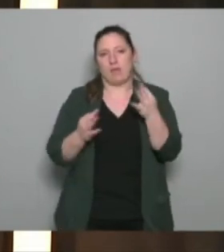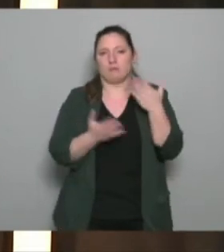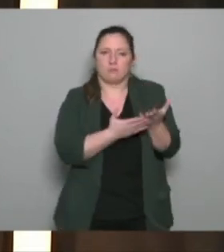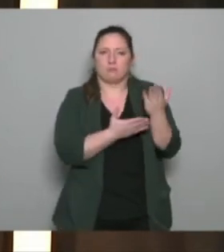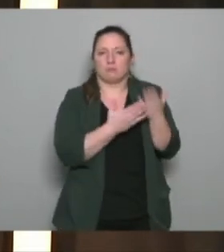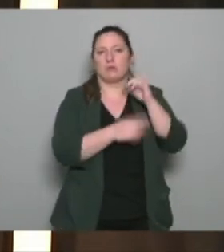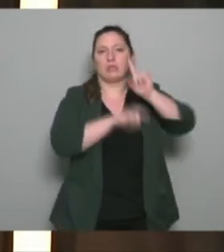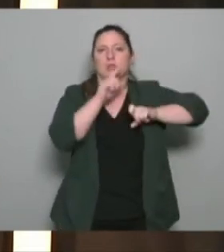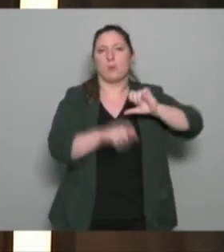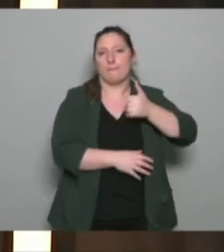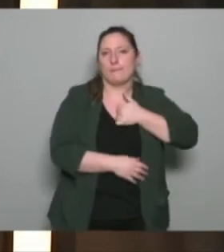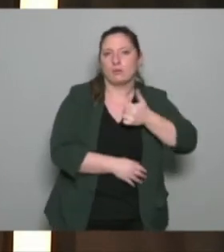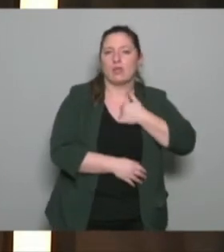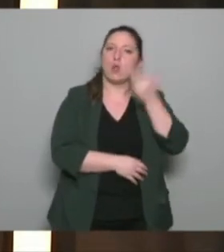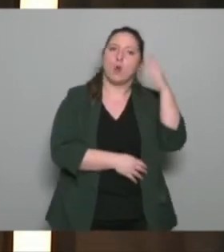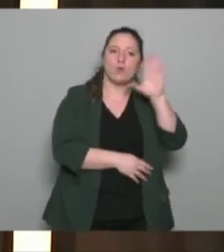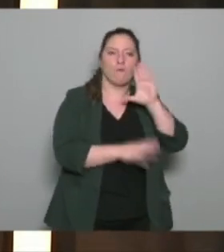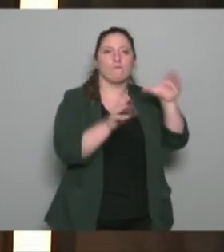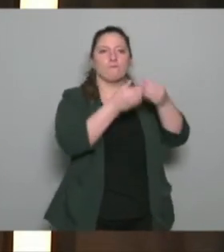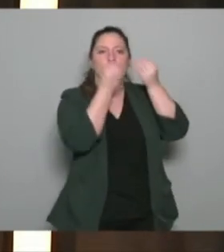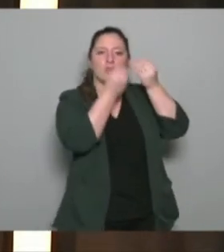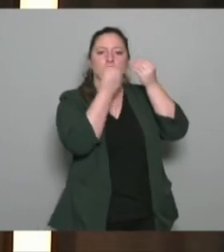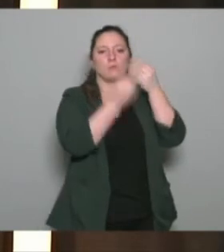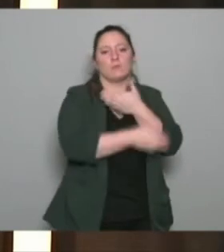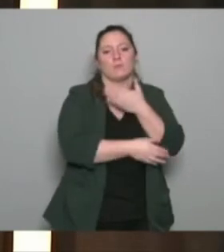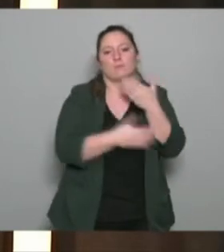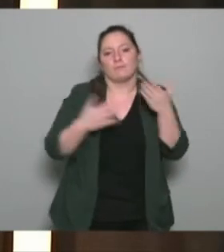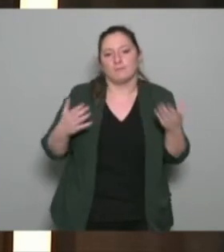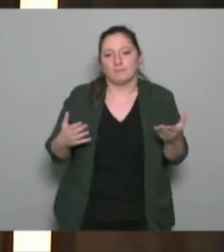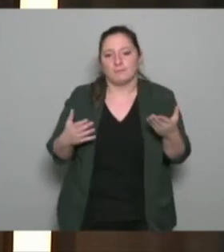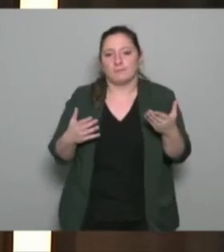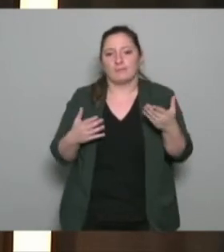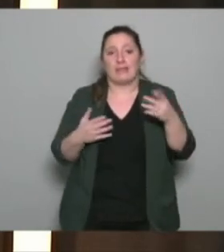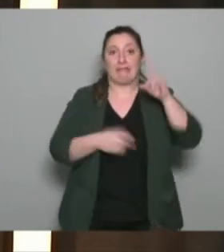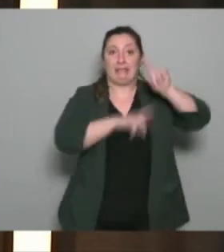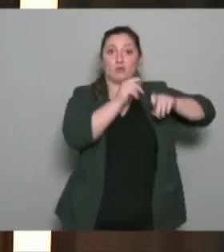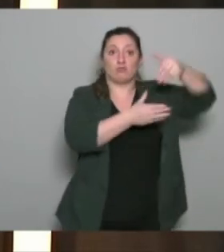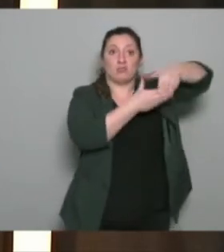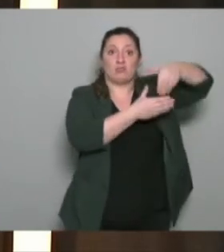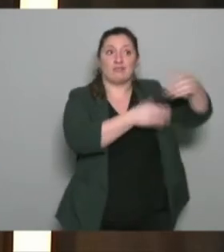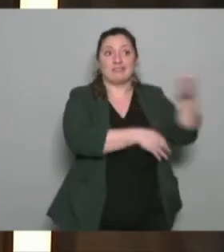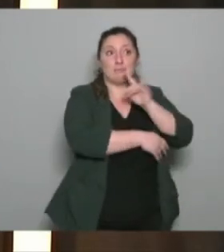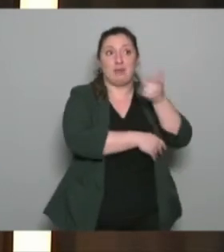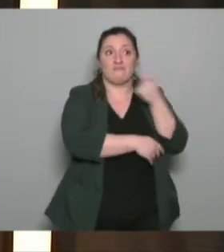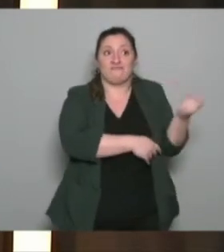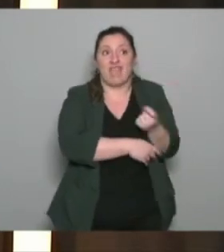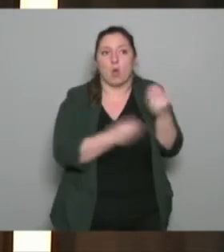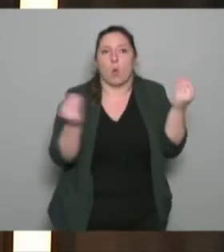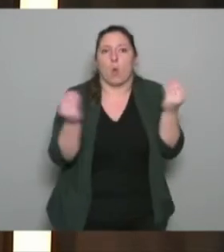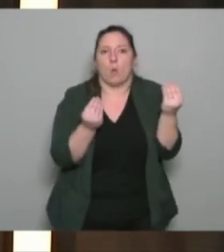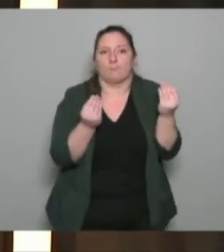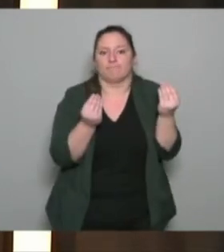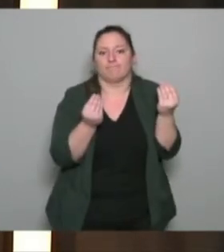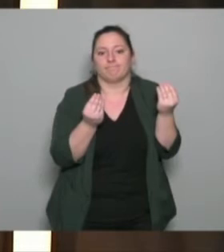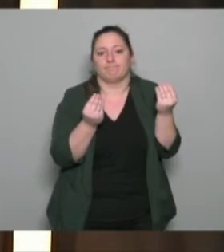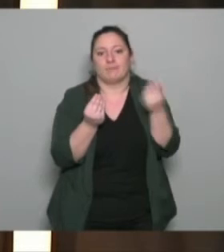rapport à d'autres formations donc comme vous ne précisez pas dans vos questions d'où vous venez on ne peut pas forcément vous